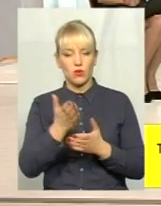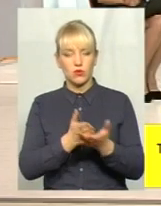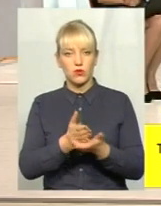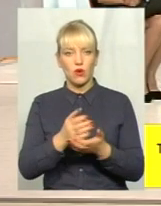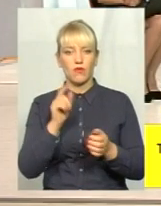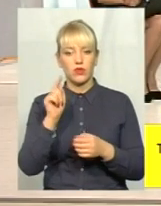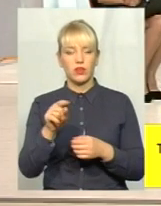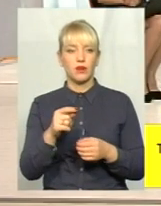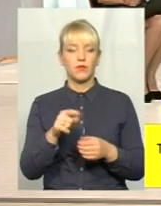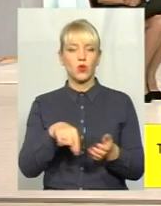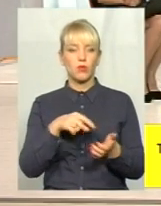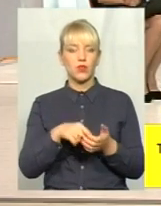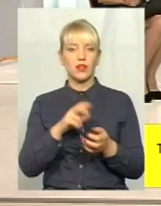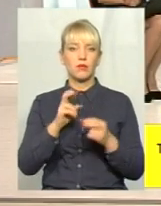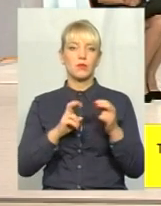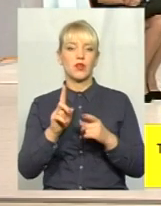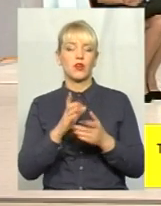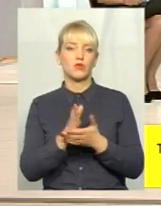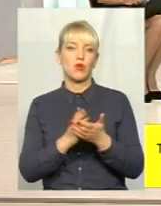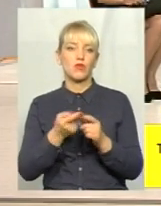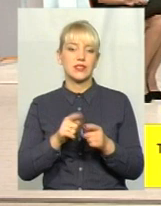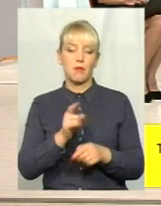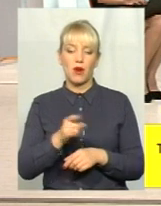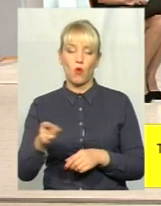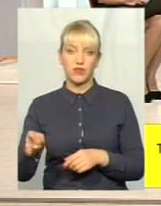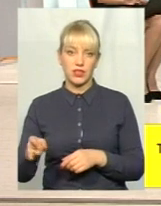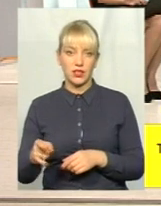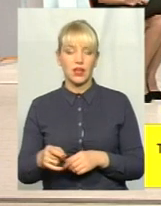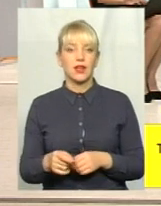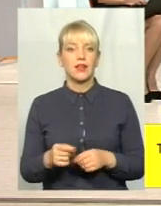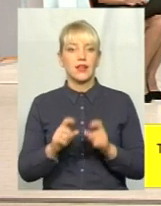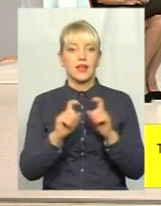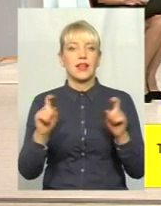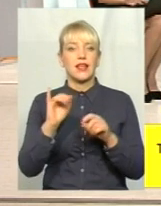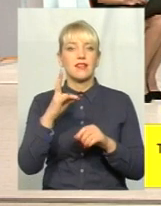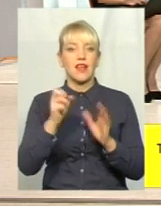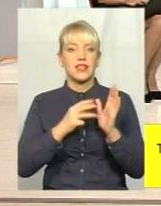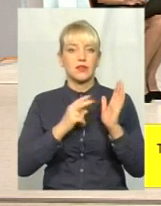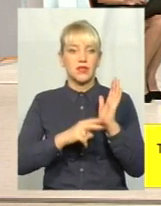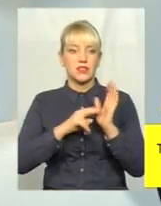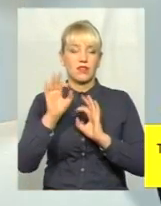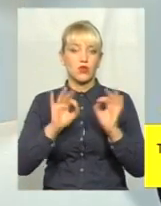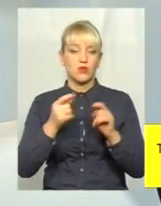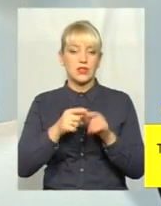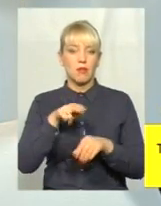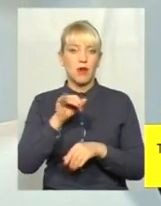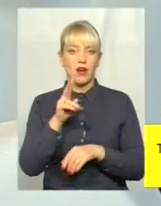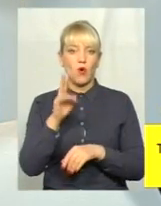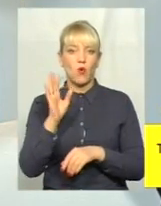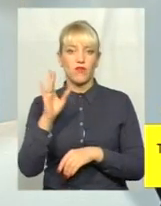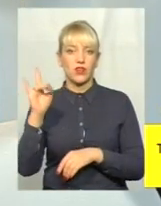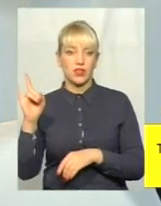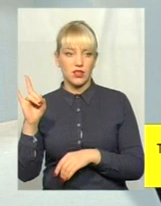відповідно комунальне підприємство, яке обслуговує ці парковки. І на 70% ці парковки в